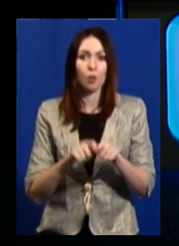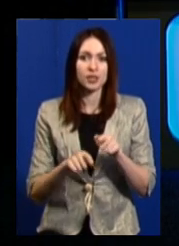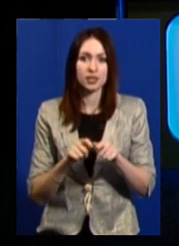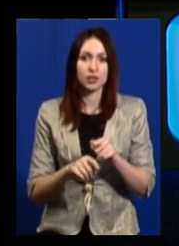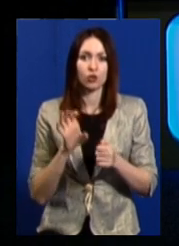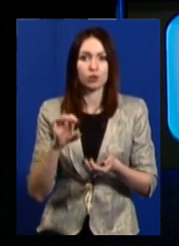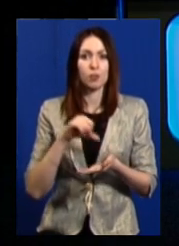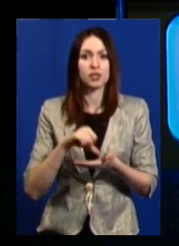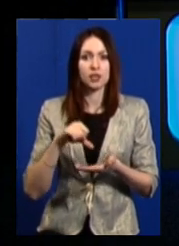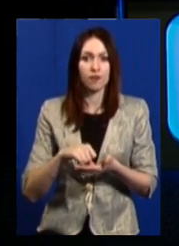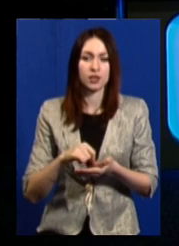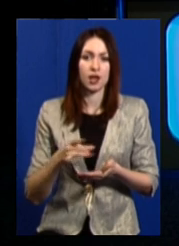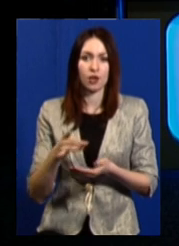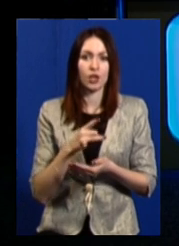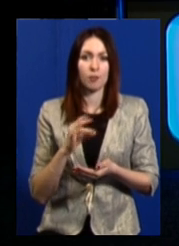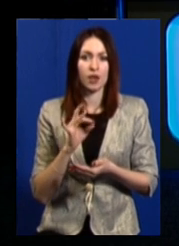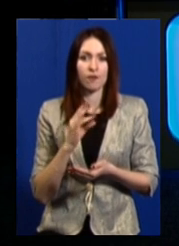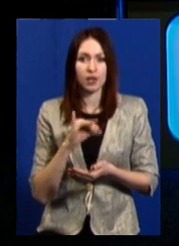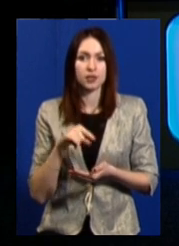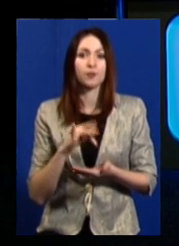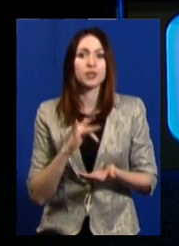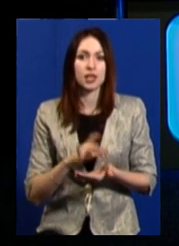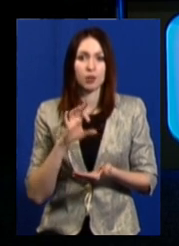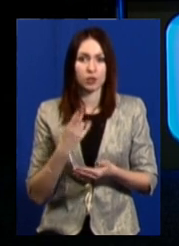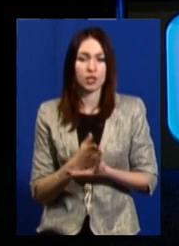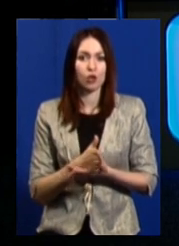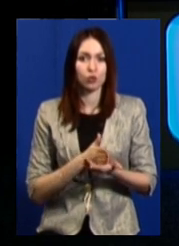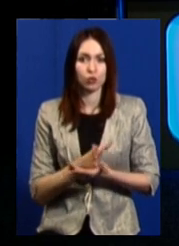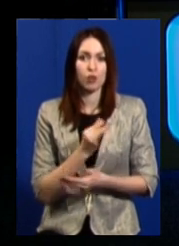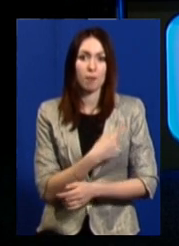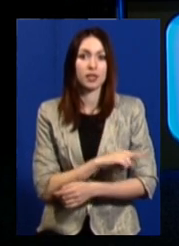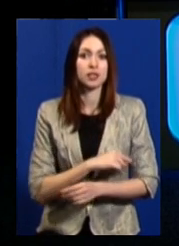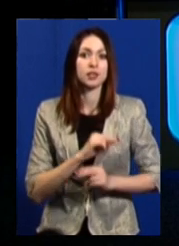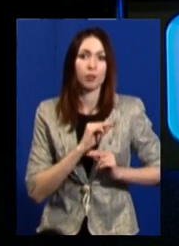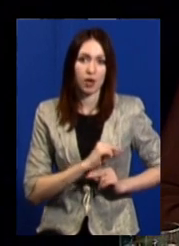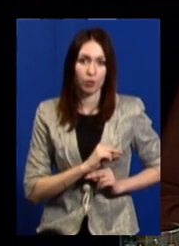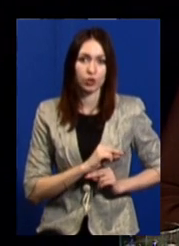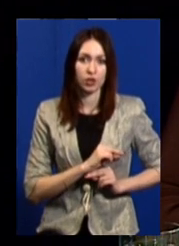представниками ювенальної превенції, Центром соціальних служб і медичними працівниками.